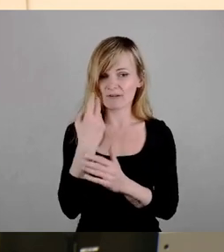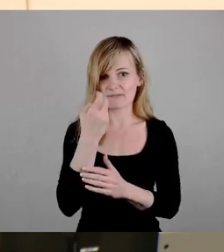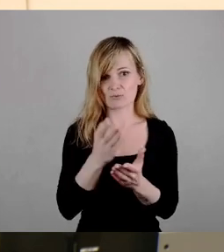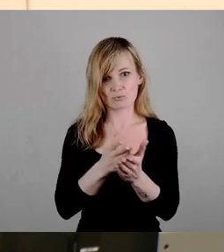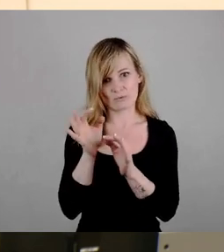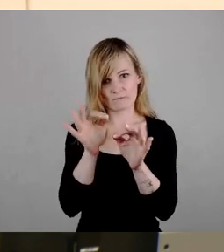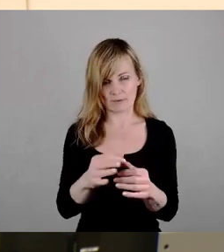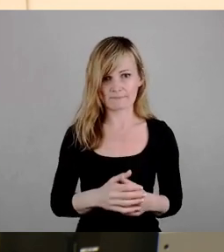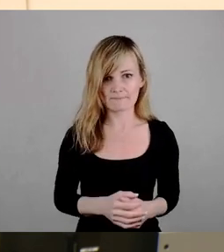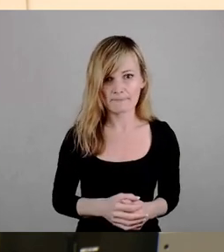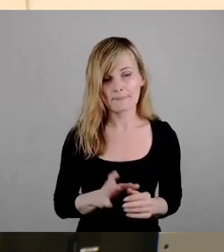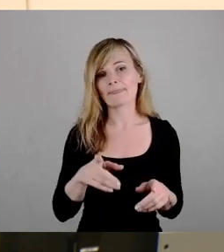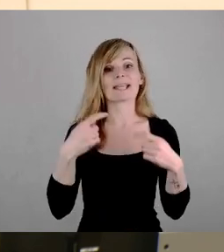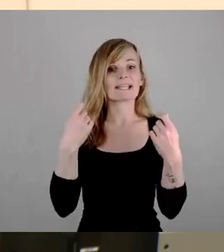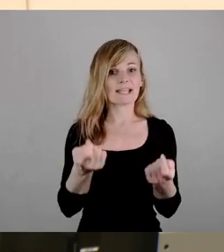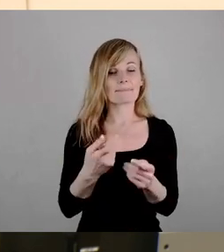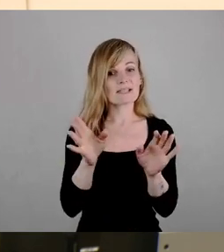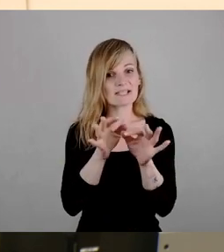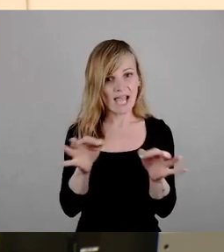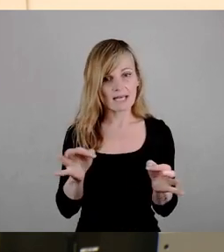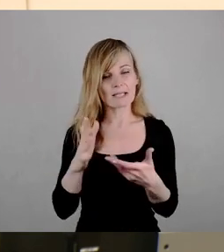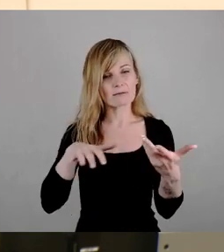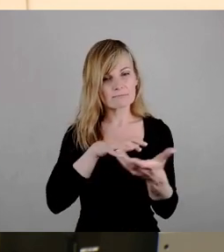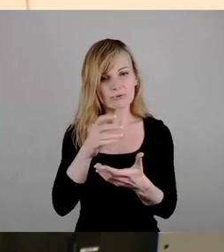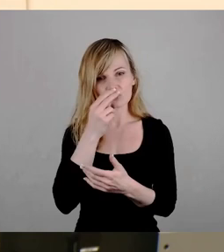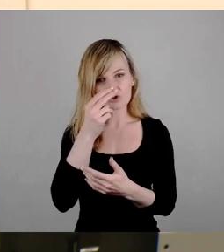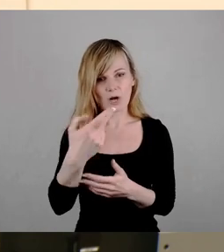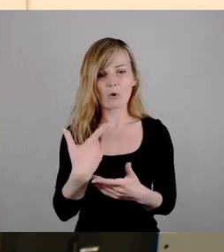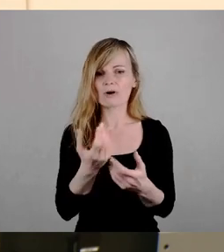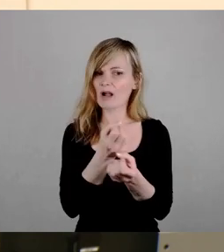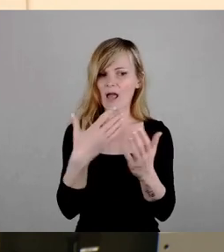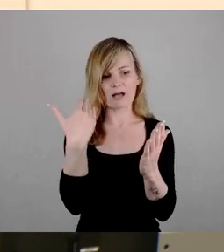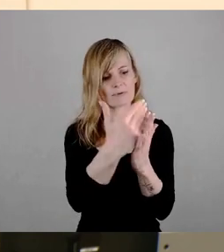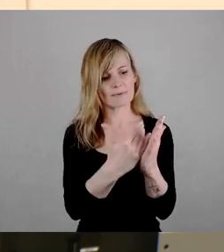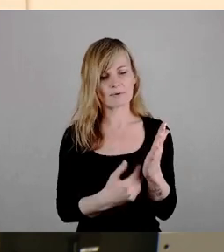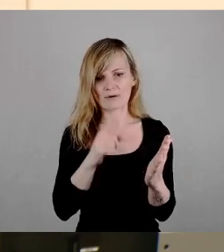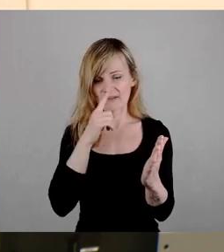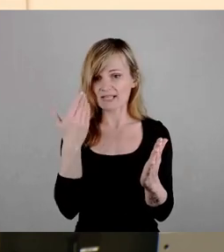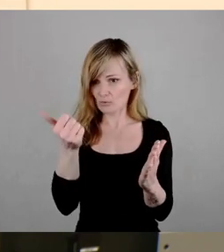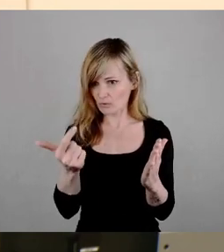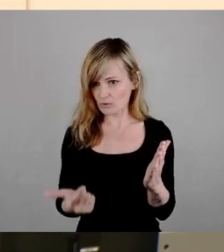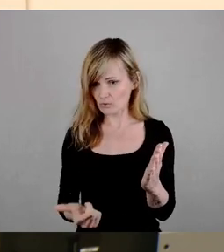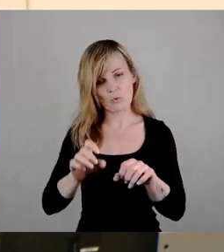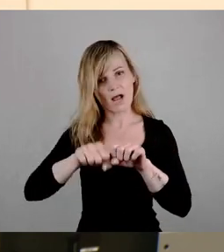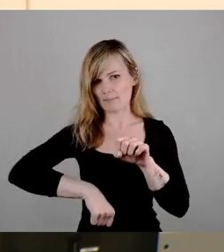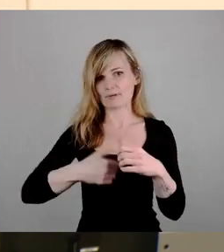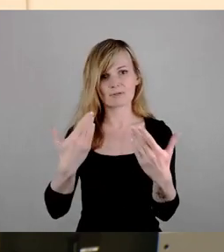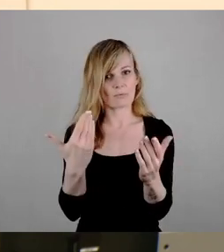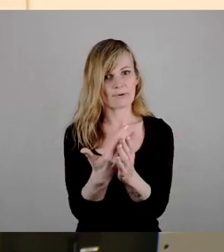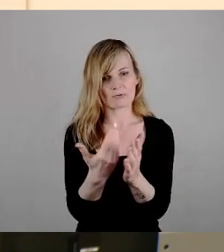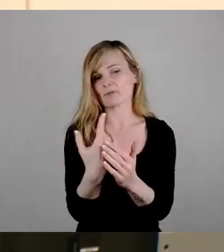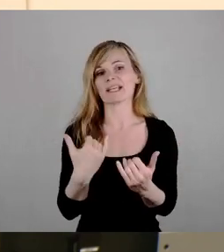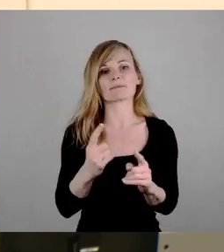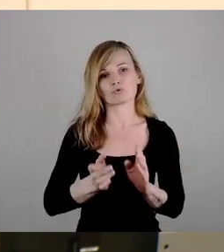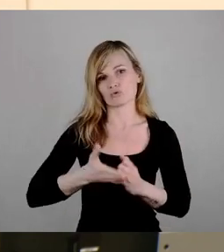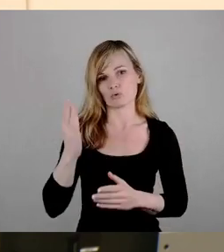das mit dem Ergebnis ehrlich umgehen, klare Abbruchkriterien im Prinzip formulieren, wo dann auch gesagt wird, an der Stelle, wenn es